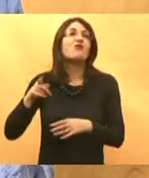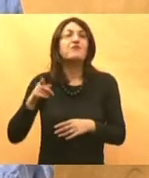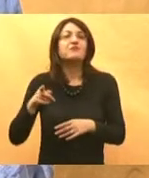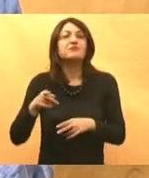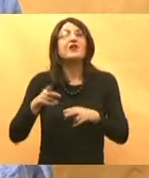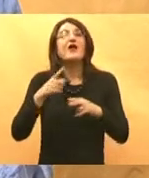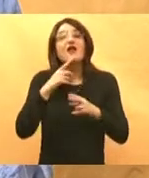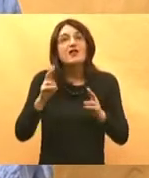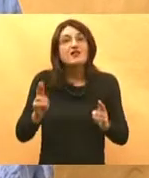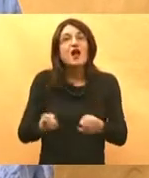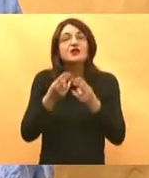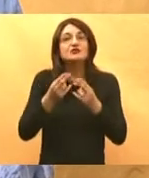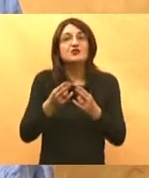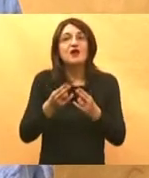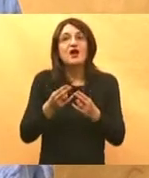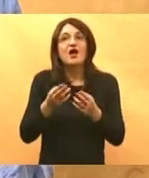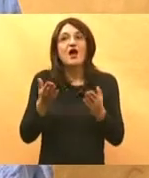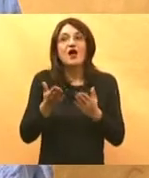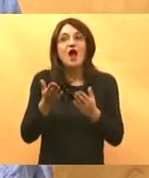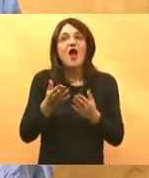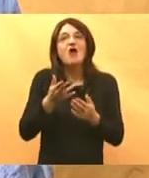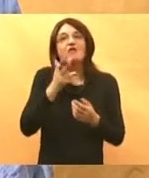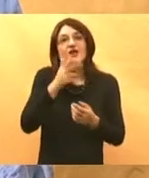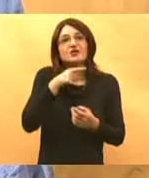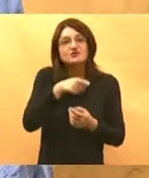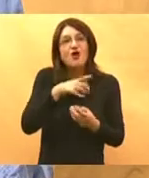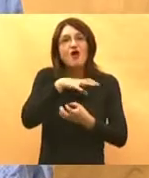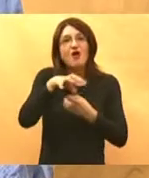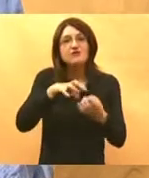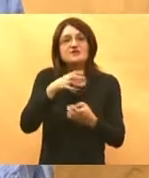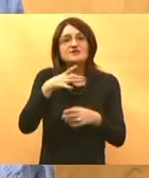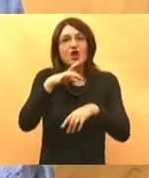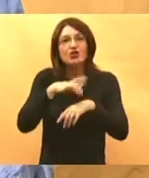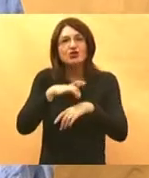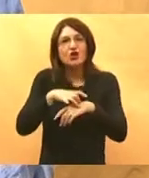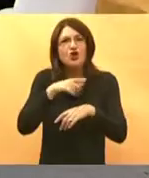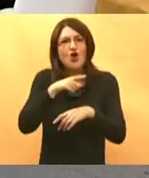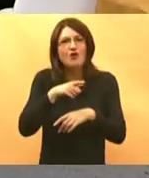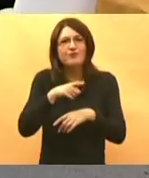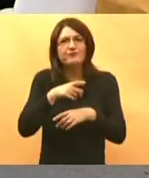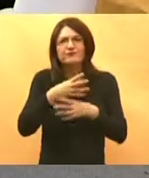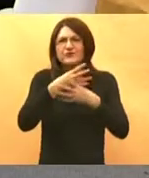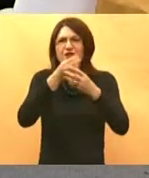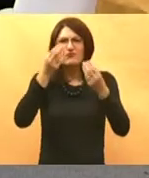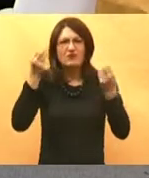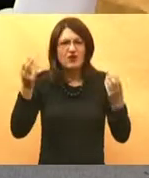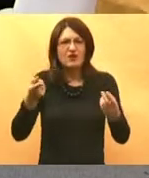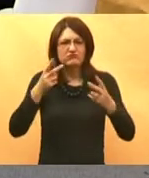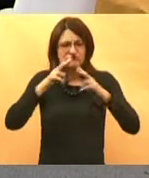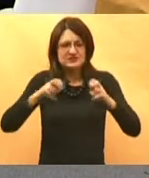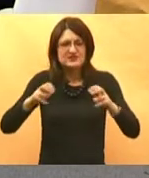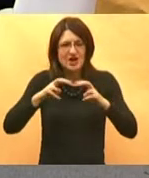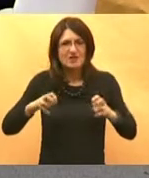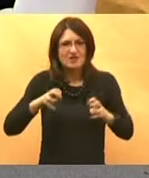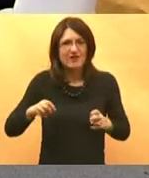dostupnosti zdravstvene skrbi i onda se više oslanjuju na obiteljskog lječnika što po nekim znanstvenim radovima i to brojnim. Barbare Starfield koja je nažalost